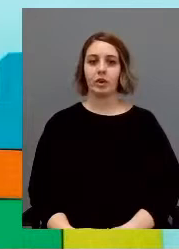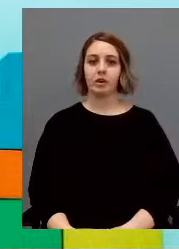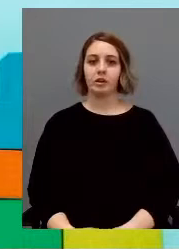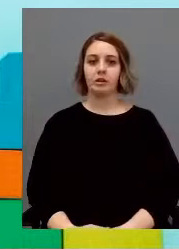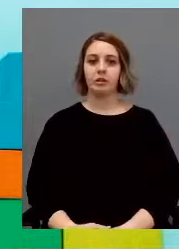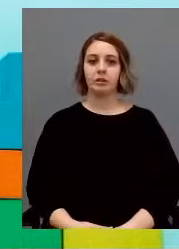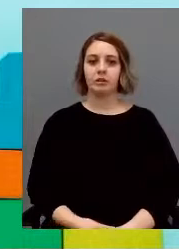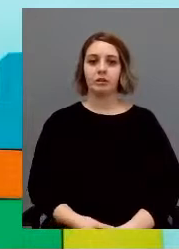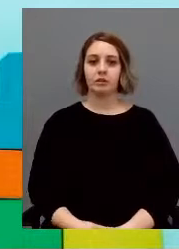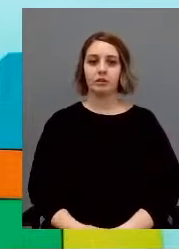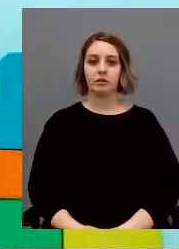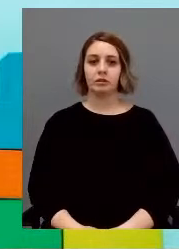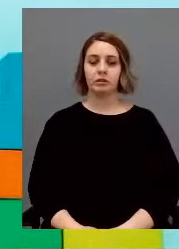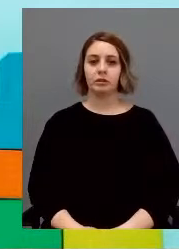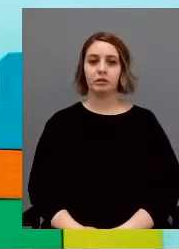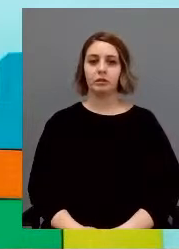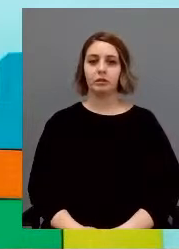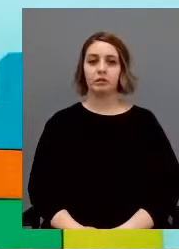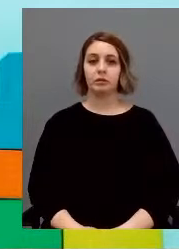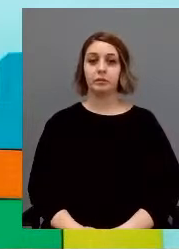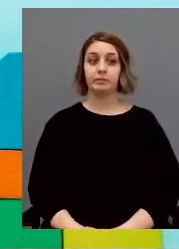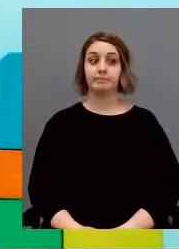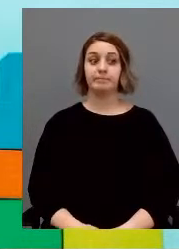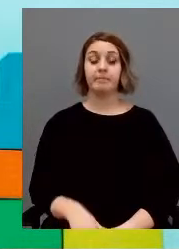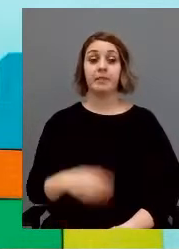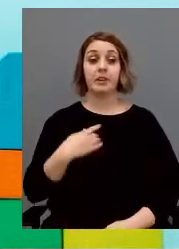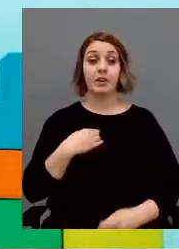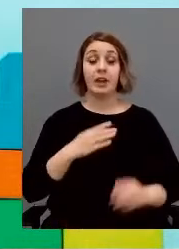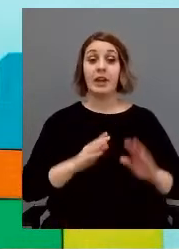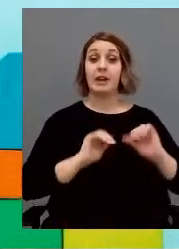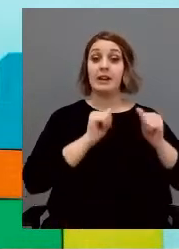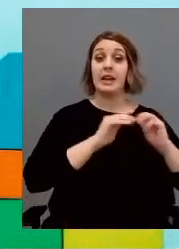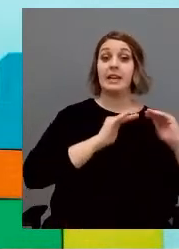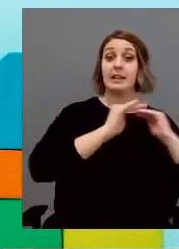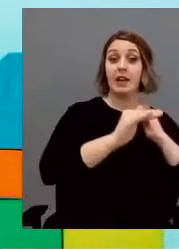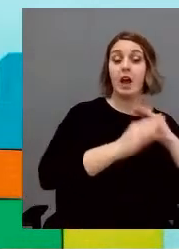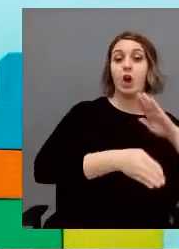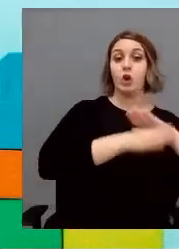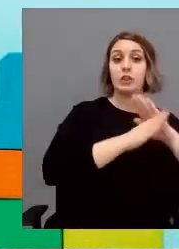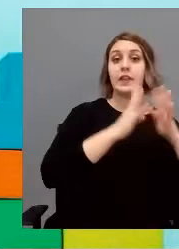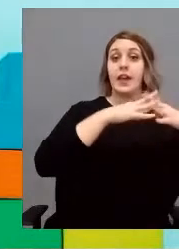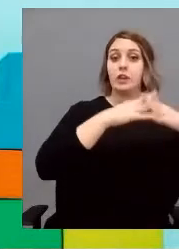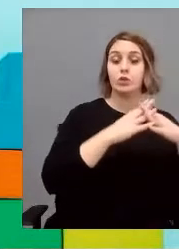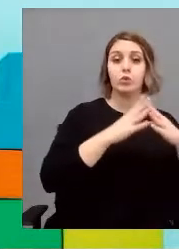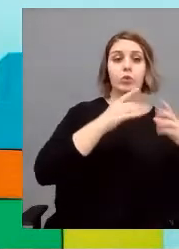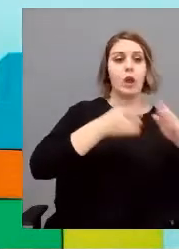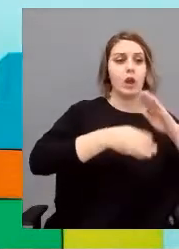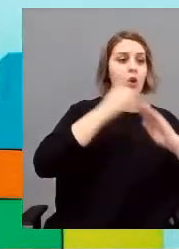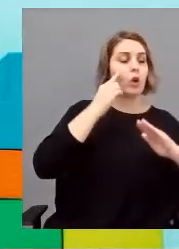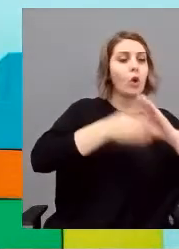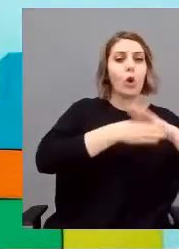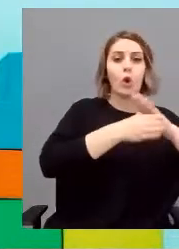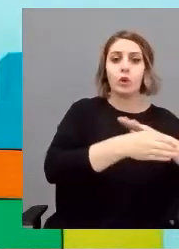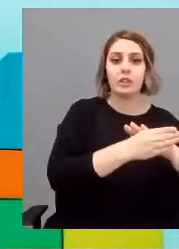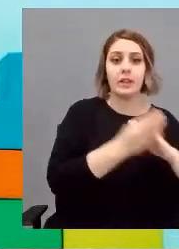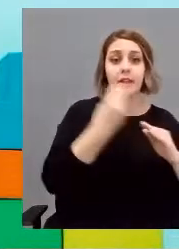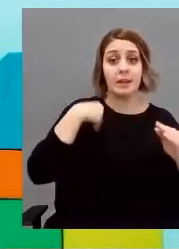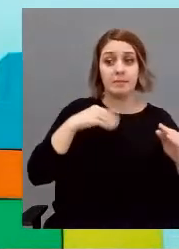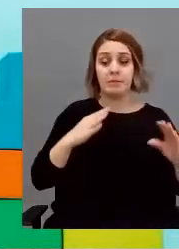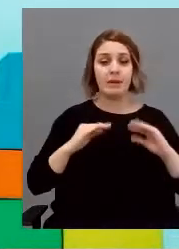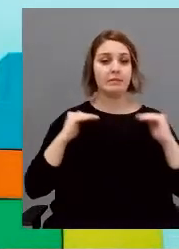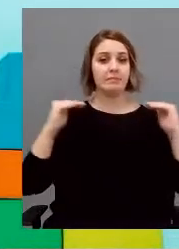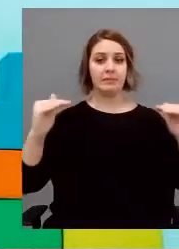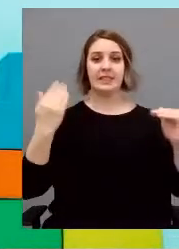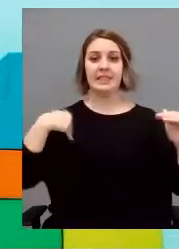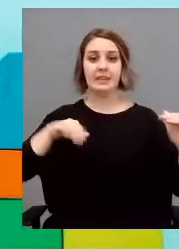vengono fatte. E il sospettivo di stabilità, costanza, rutina e struttura è tanto in tutta la struttura di Caxina-Rossago come